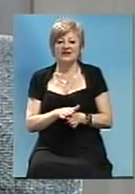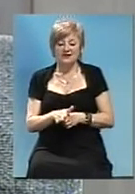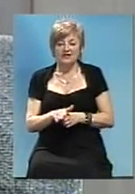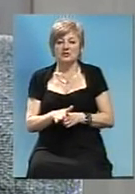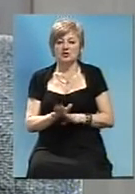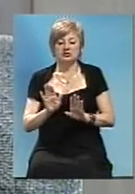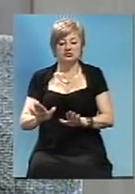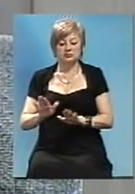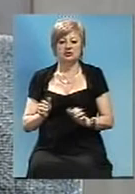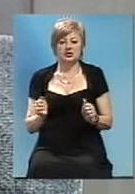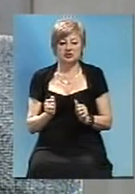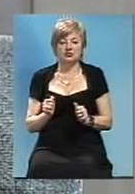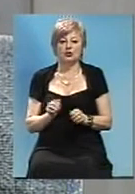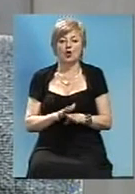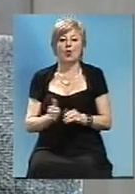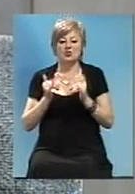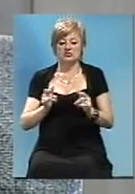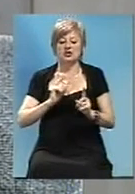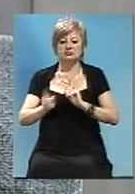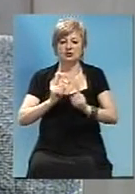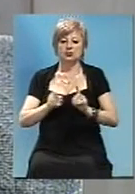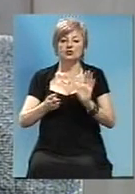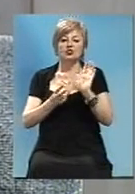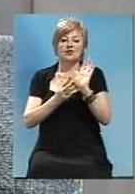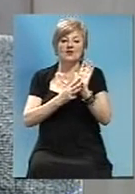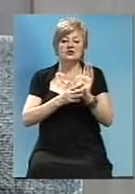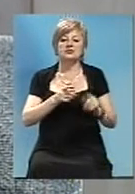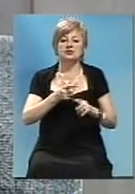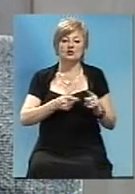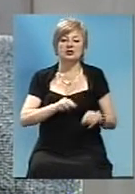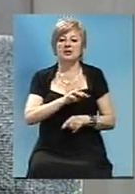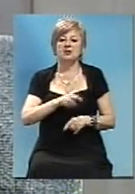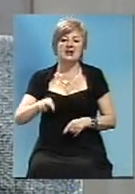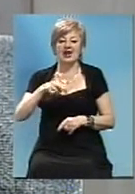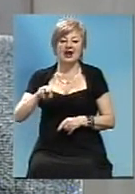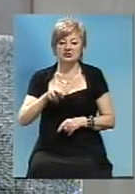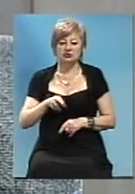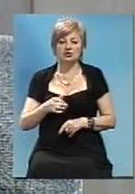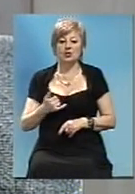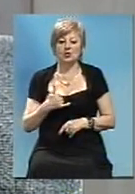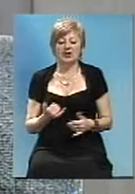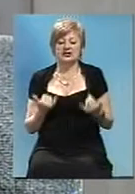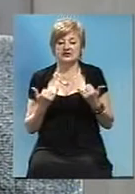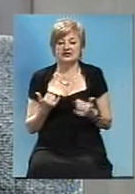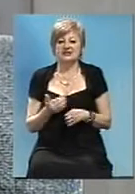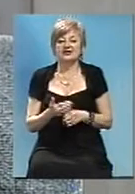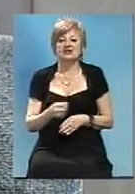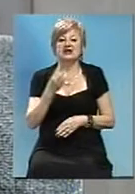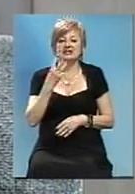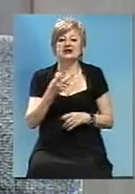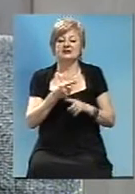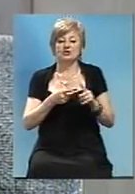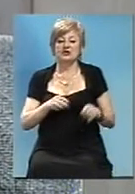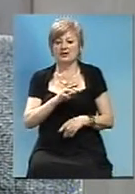содержання, обеспечити проїжджаємість, нам треба 8,5 млрд гривень. У нас на сьогодні выделили 3,5